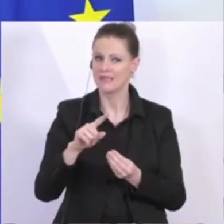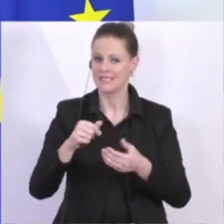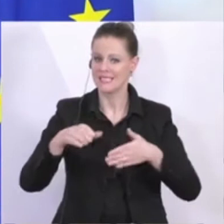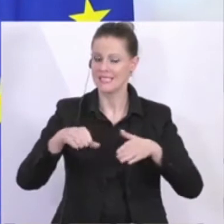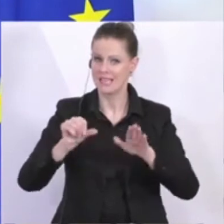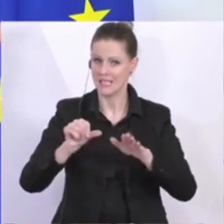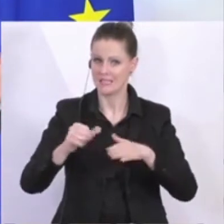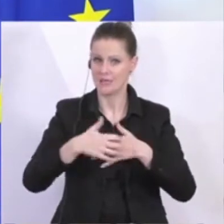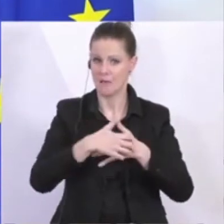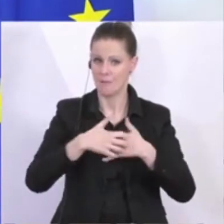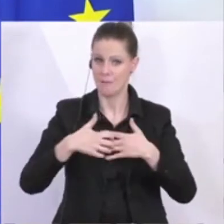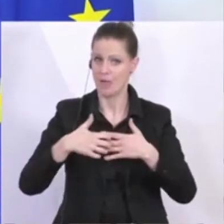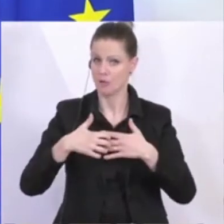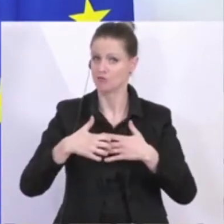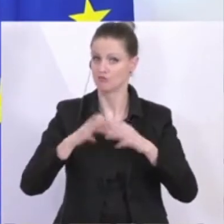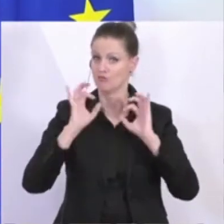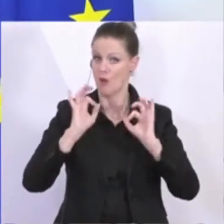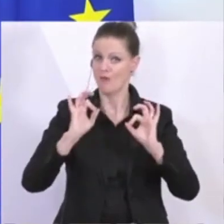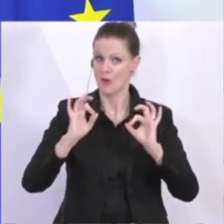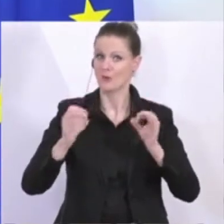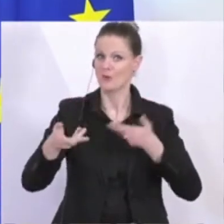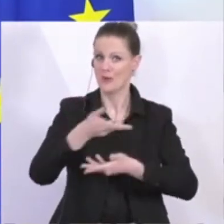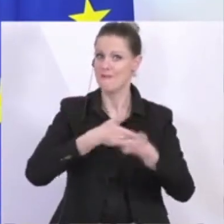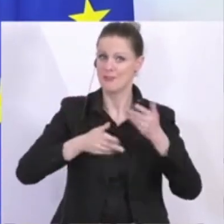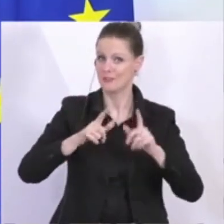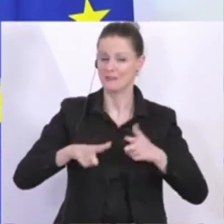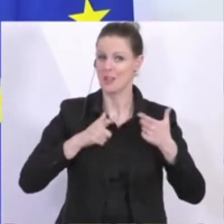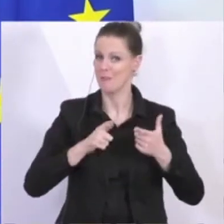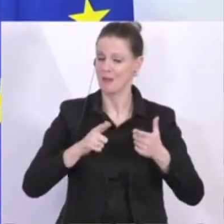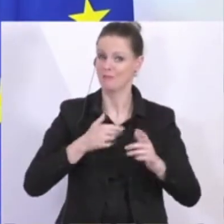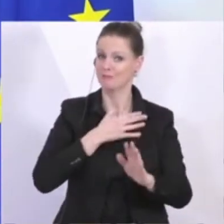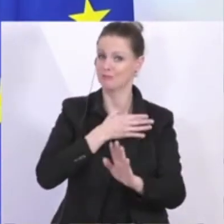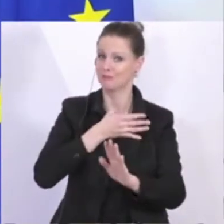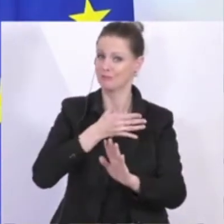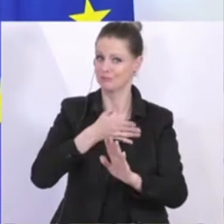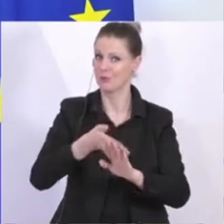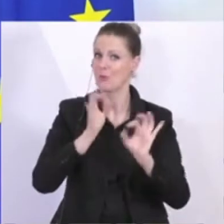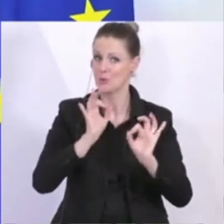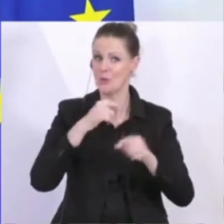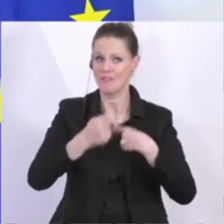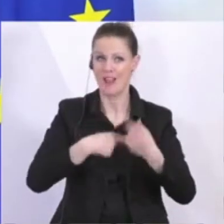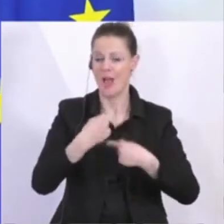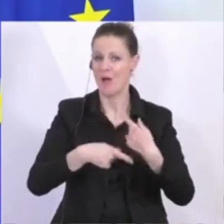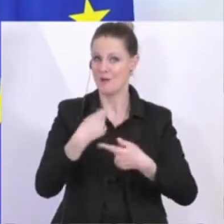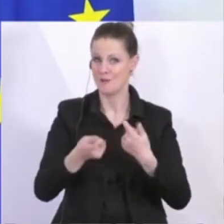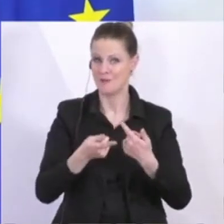März gut am Wirtschaftsleben teilgenommen haben, alle Unternehmen, nicht aufgrund dieses